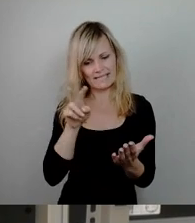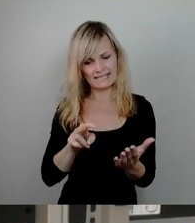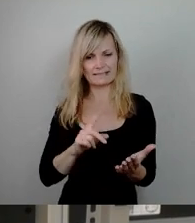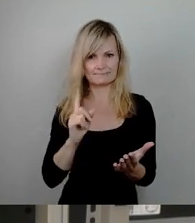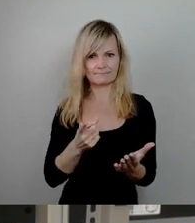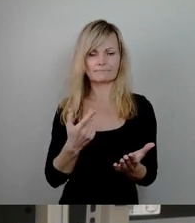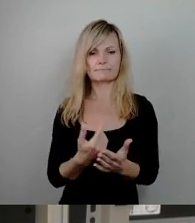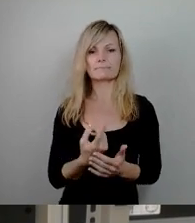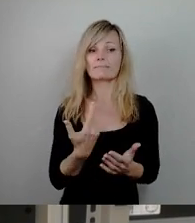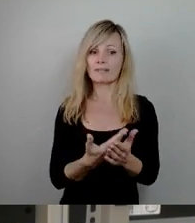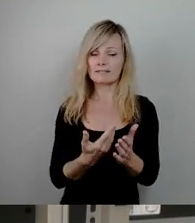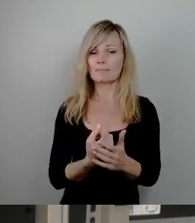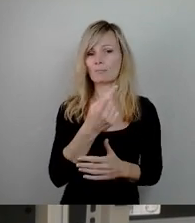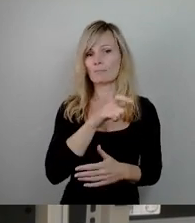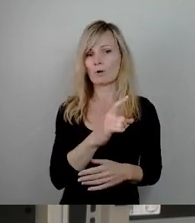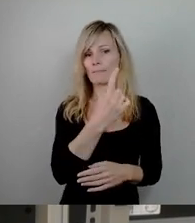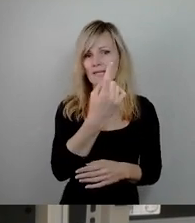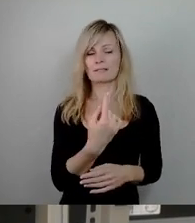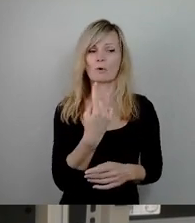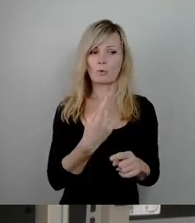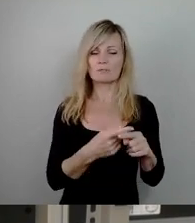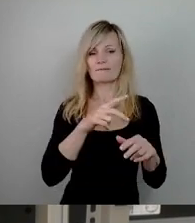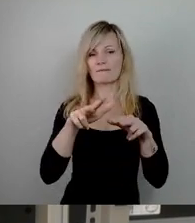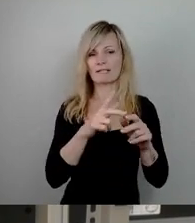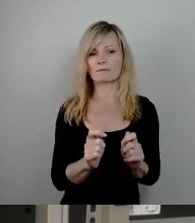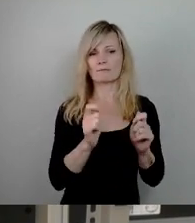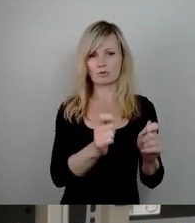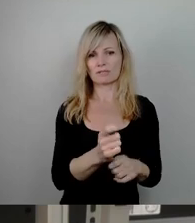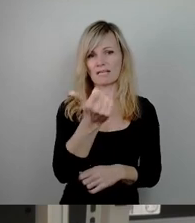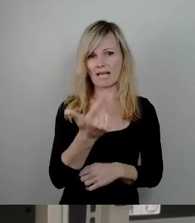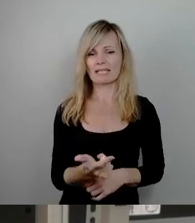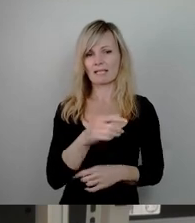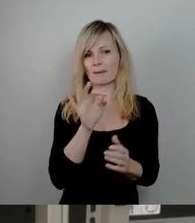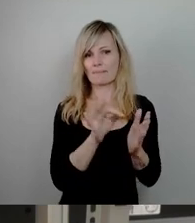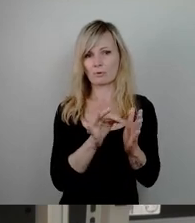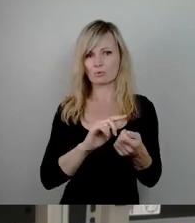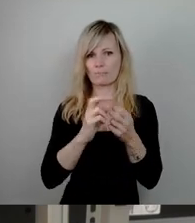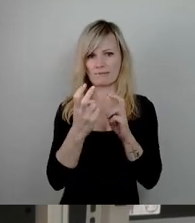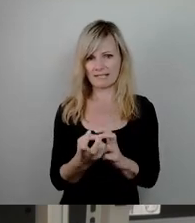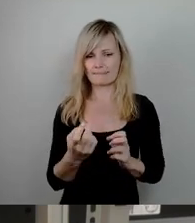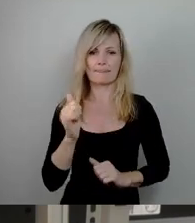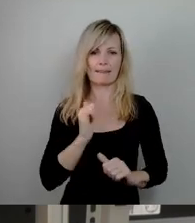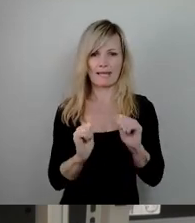Oberbürgermeister und die Verwaltung vor, einige Punkte noch umzusetzen. Leider erreicht uns diese